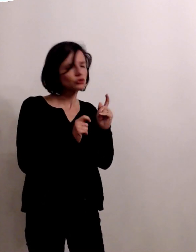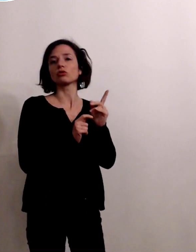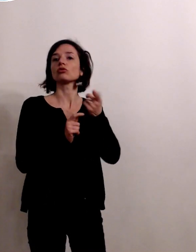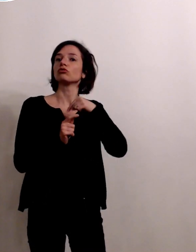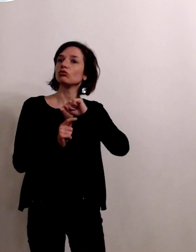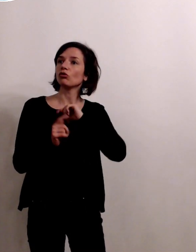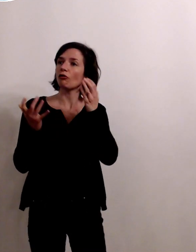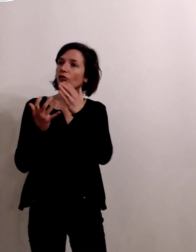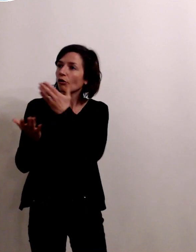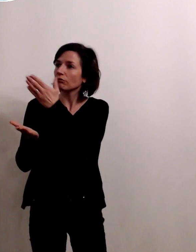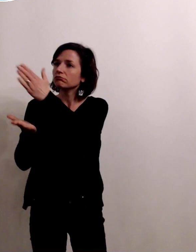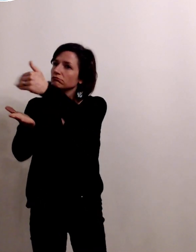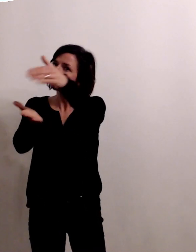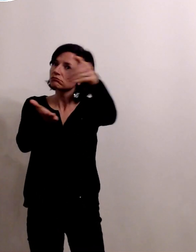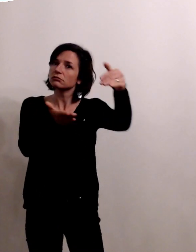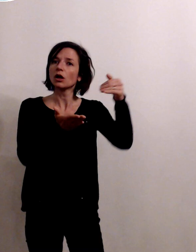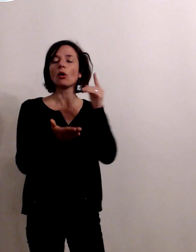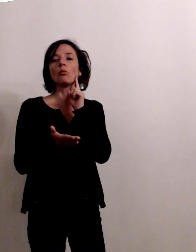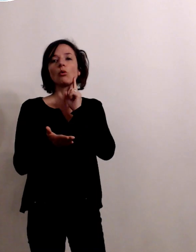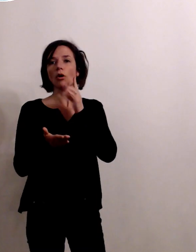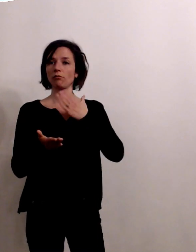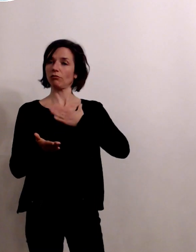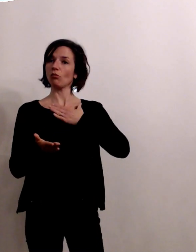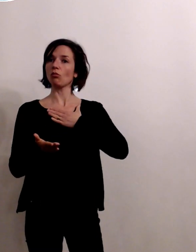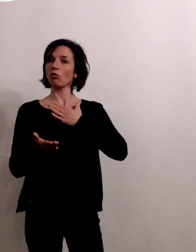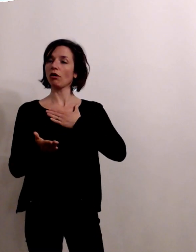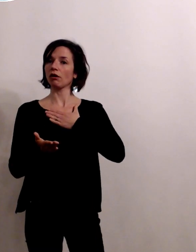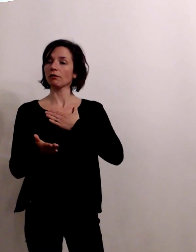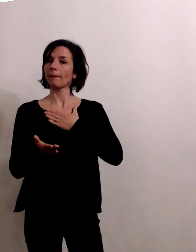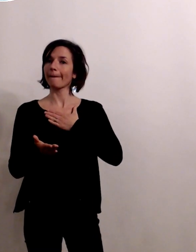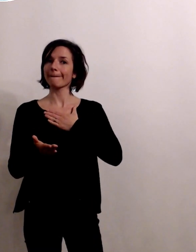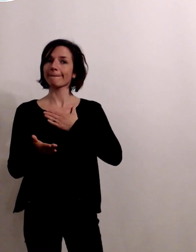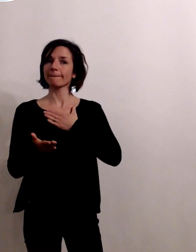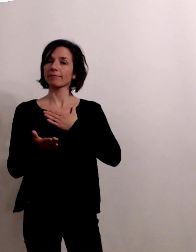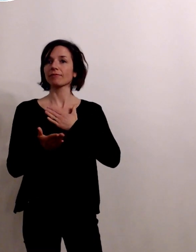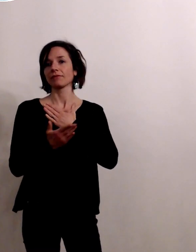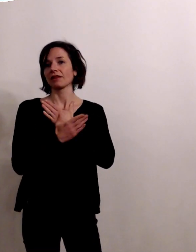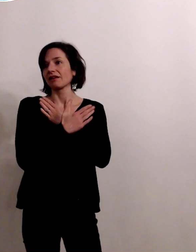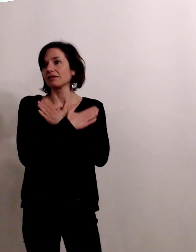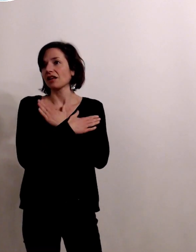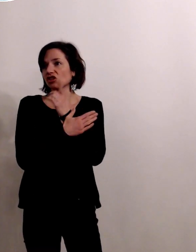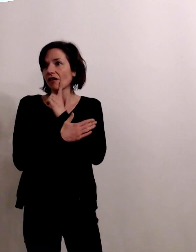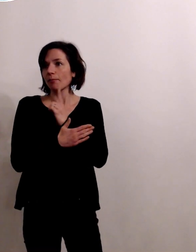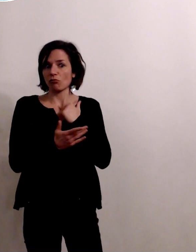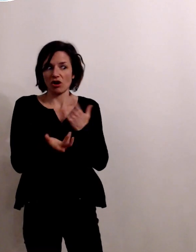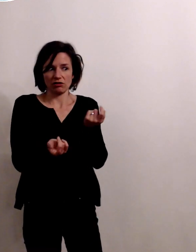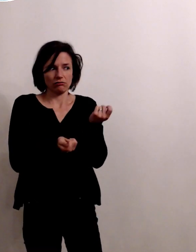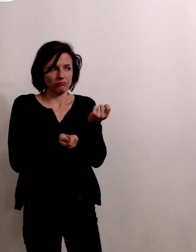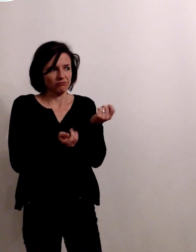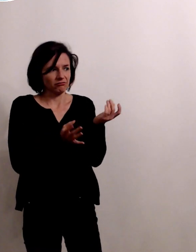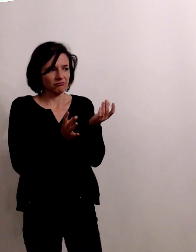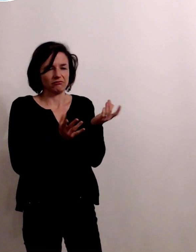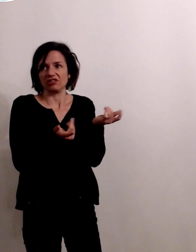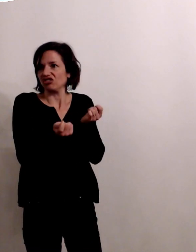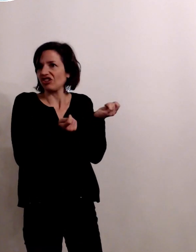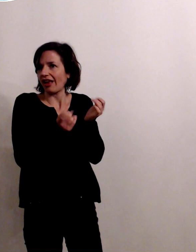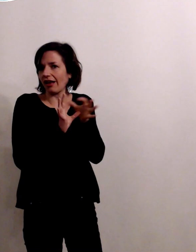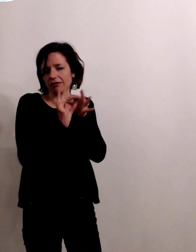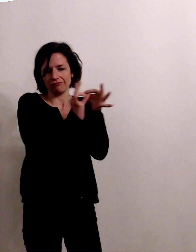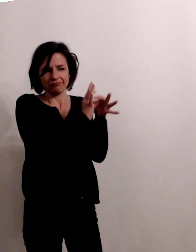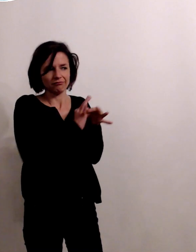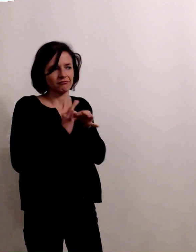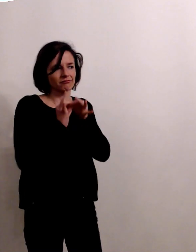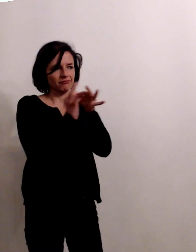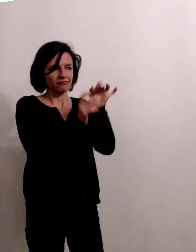milite personnellement beaucoup en tant que sage-femme qui coordonne la structure du